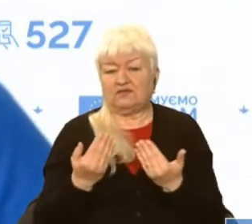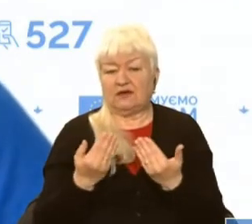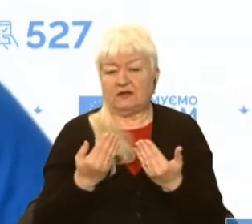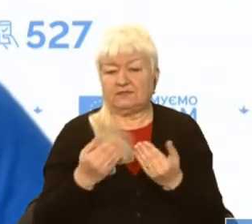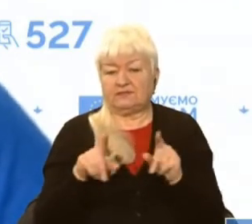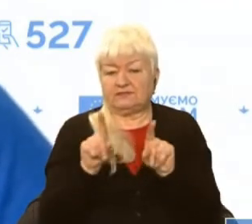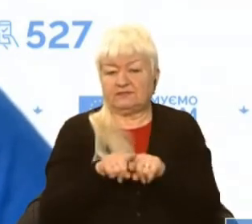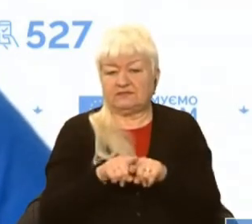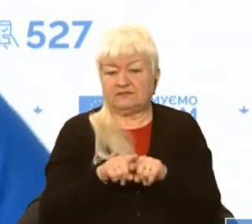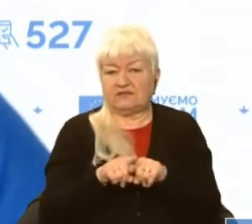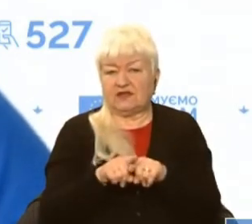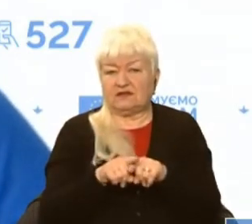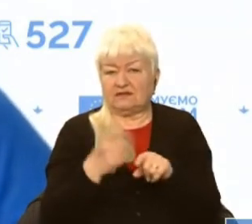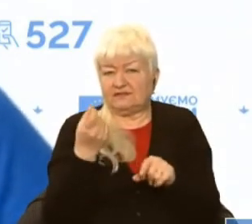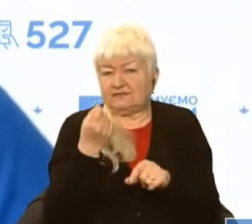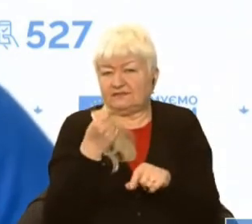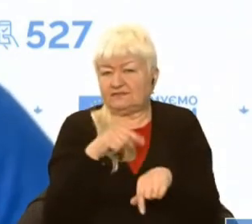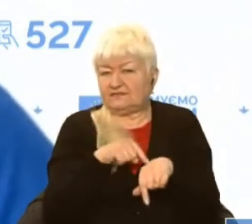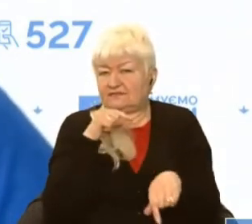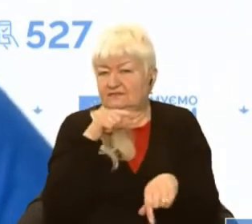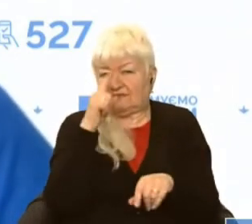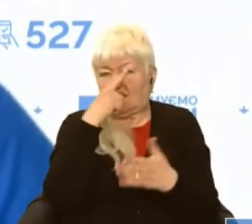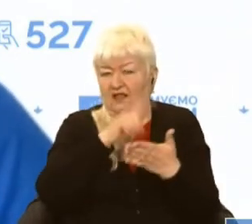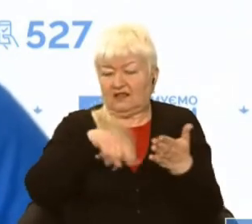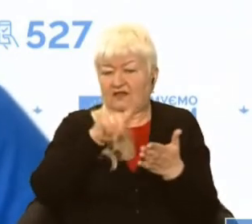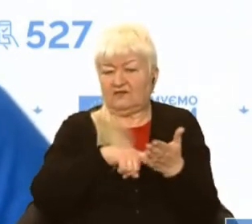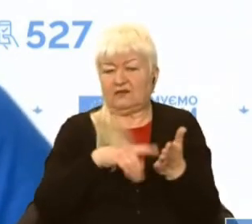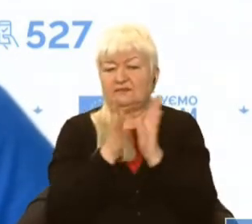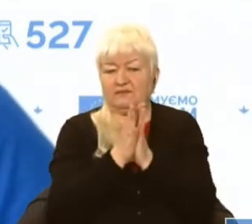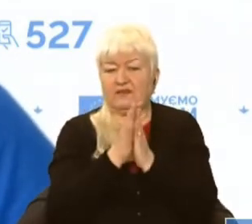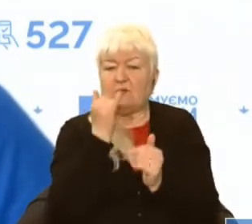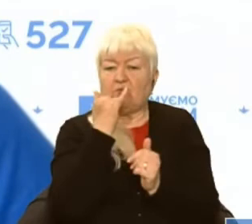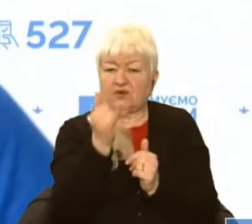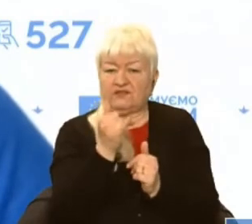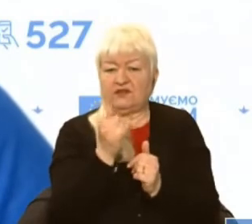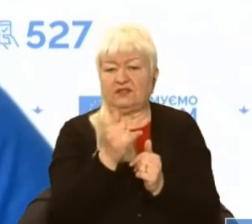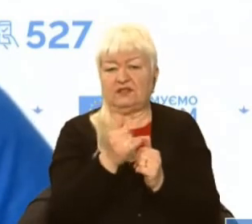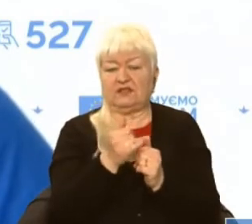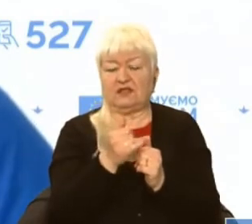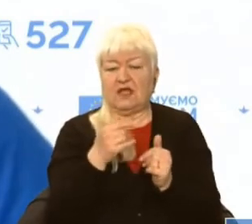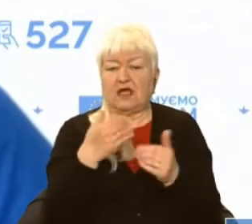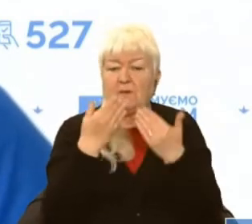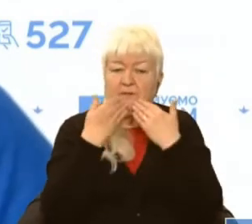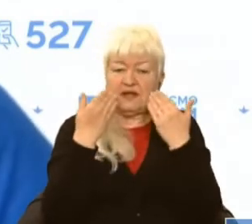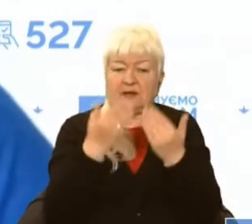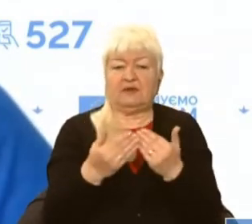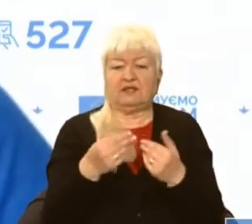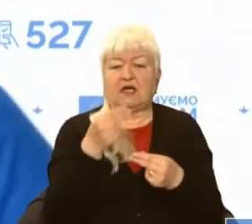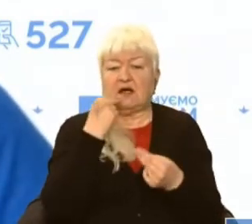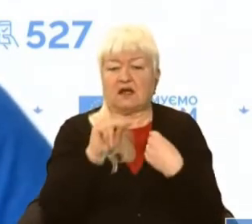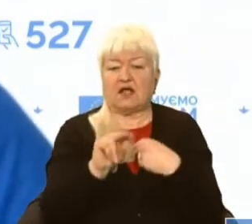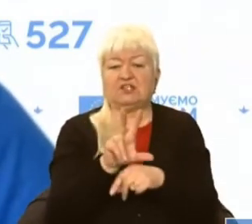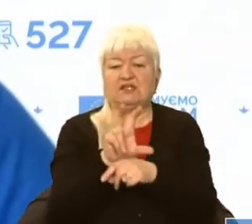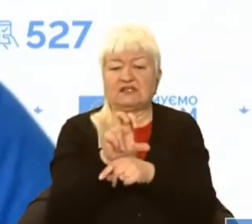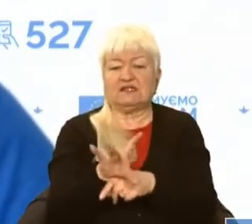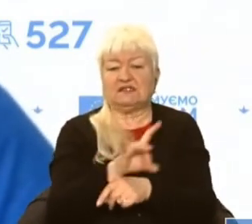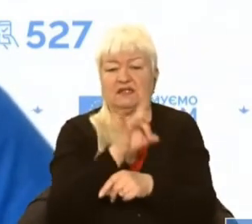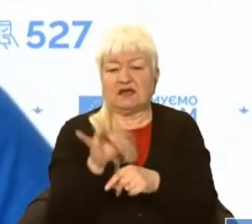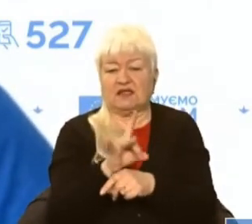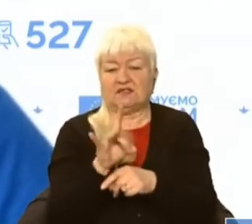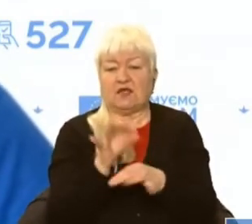знаєте так, трошки не віриться, будь ласка, передзвоніть, перепитайте, порадьтеся. Краще 300 разів